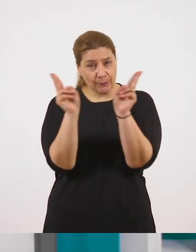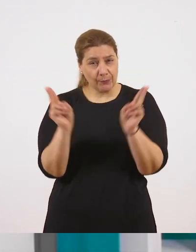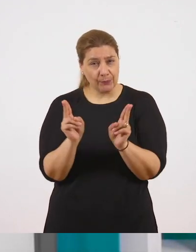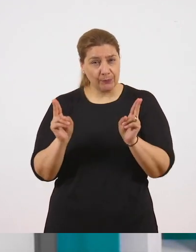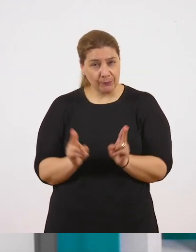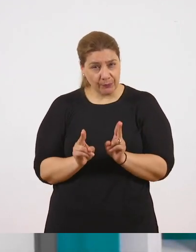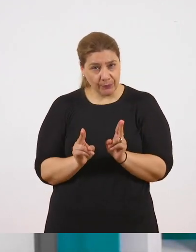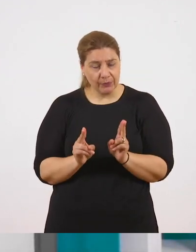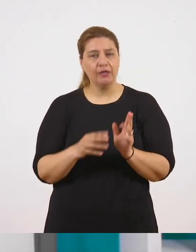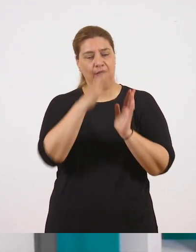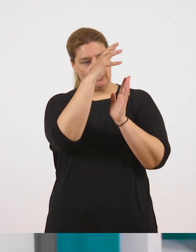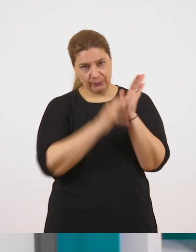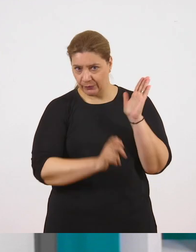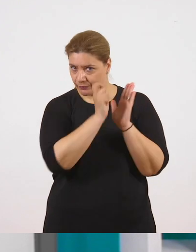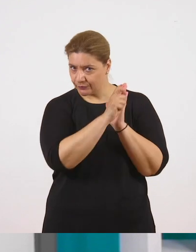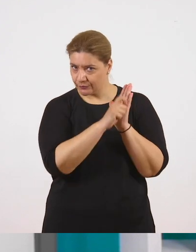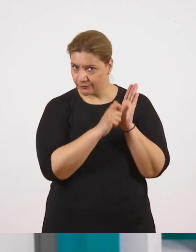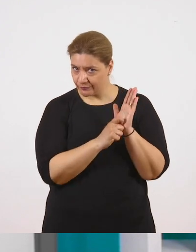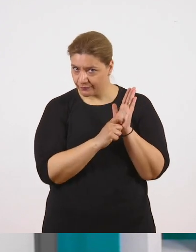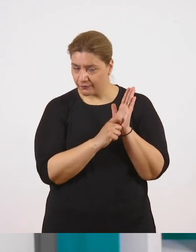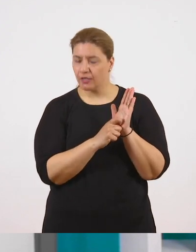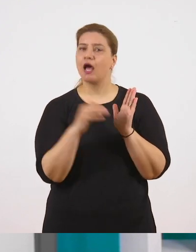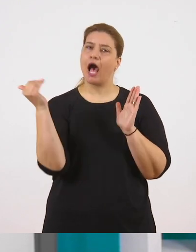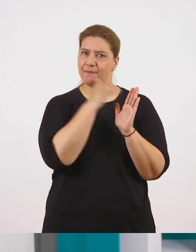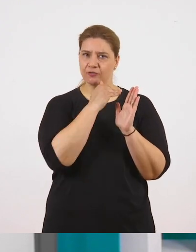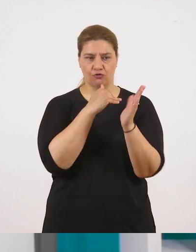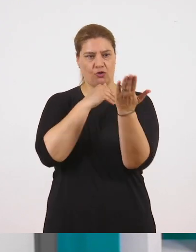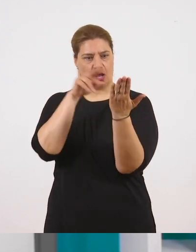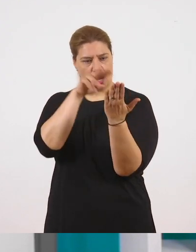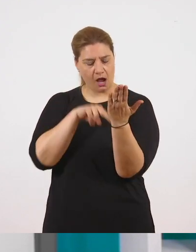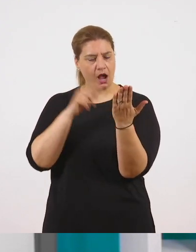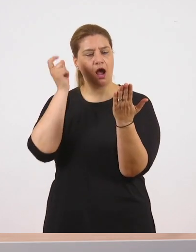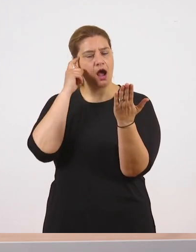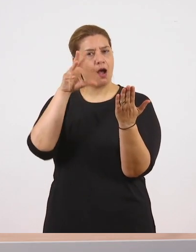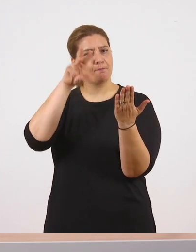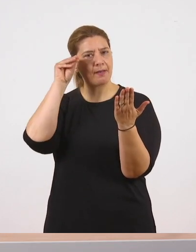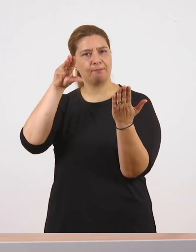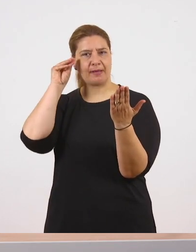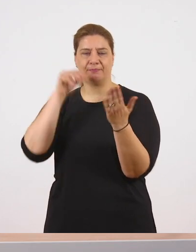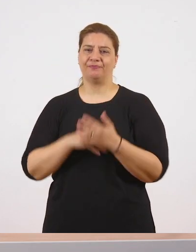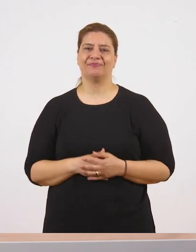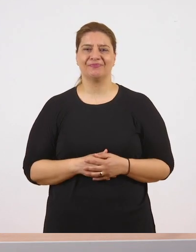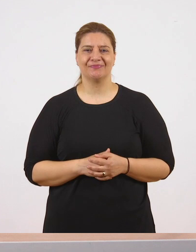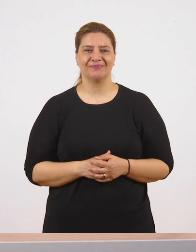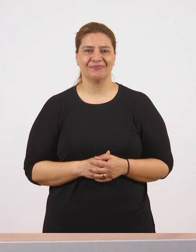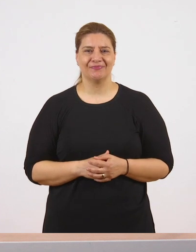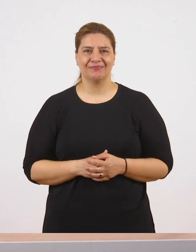κουβέντες στην ουσία καταφέρνουν